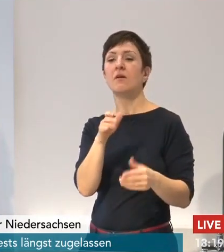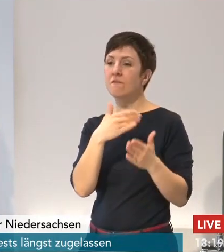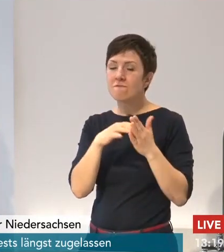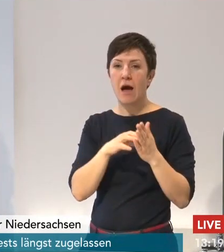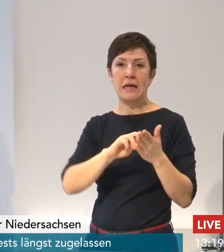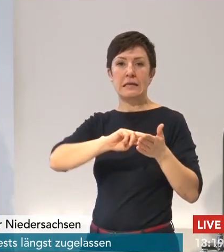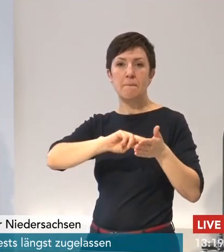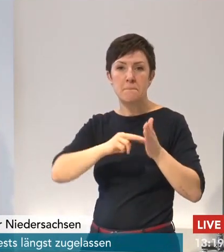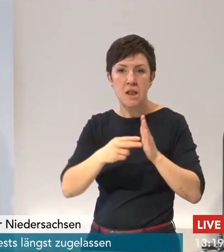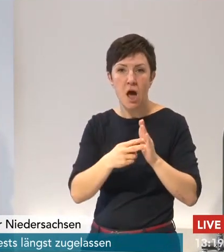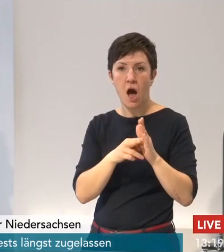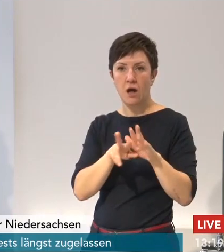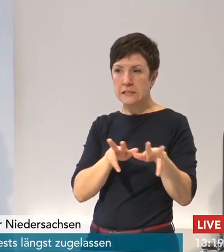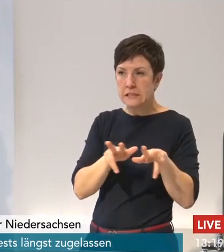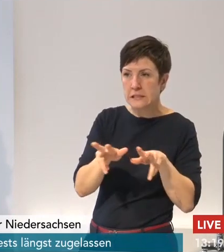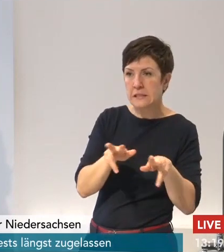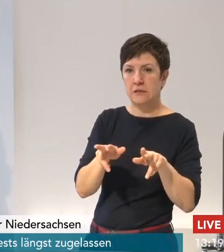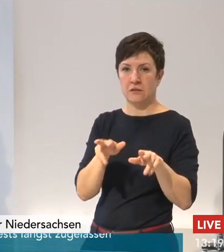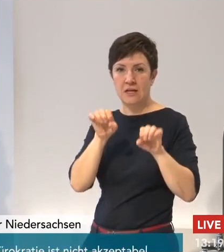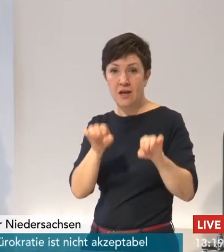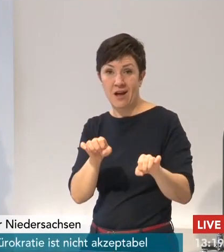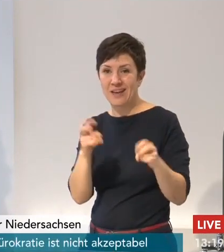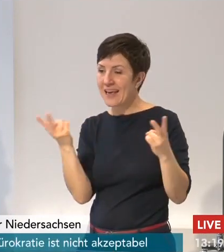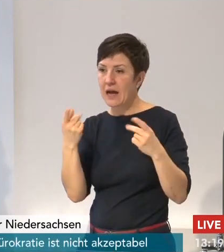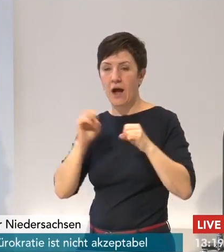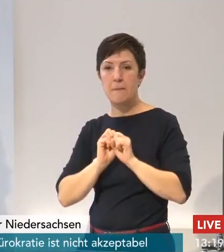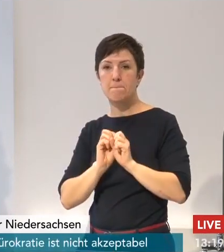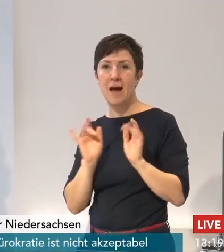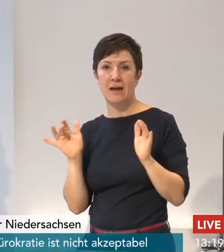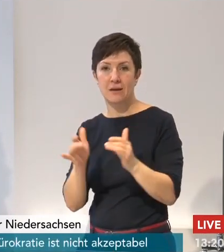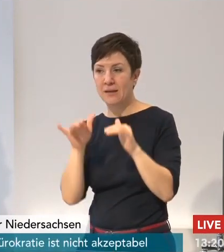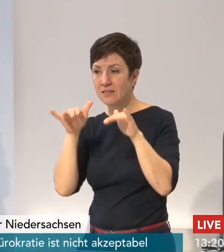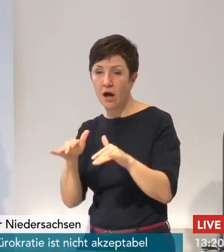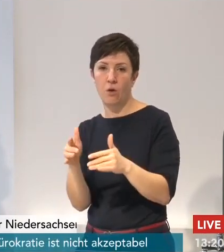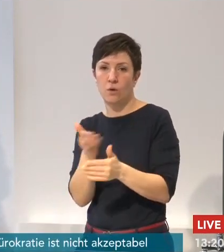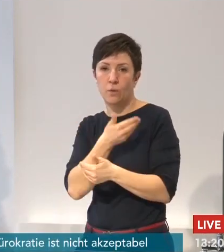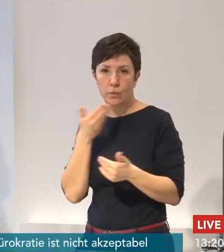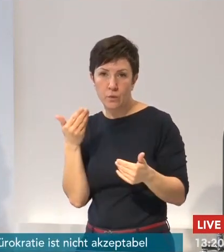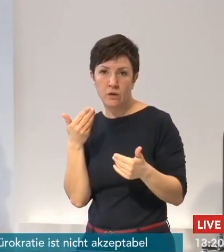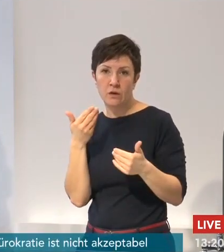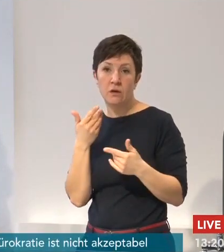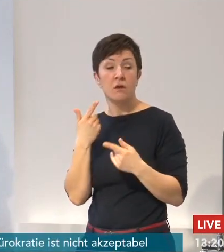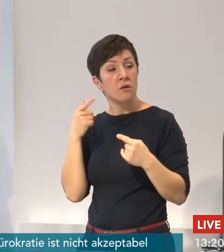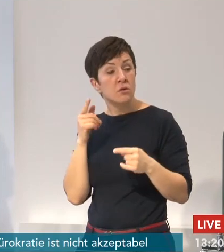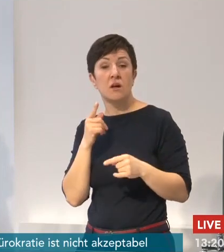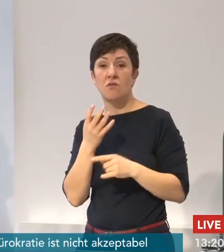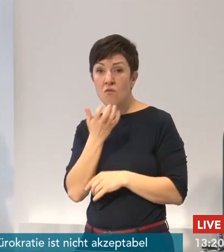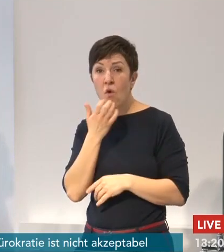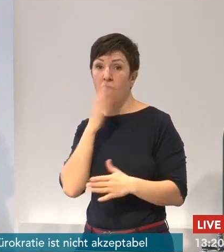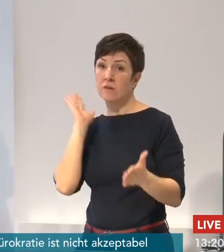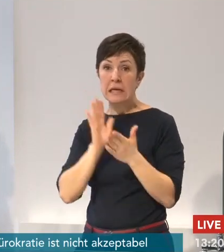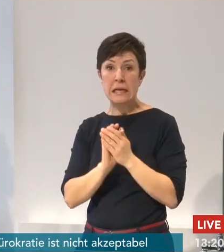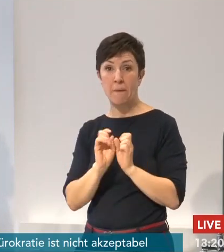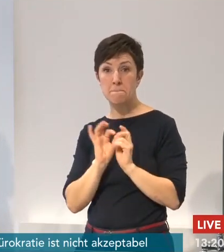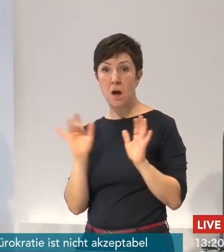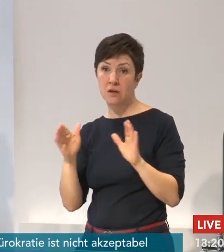2021 zum Jahr der Überwindung der Corona-Pandemie auch für unser Bundesland Niedersachsen machen können, gerade mit Blick auf